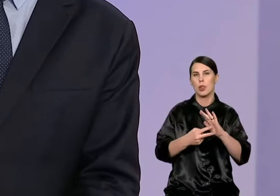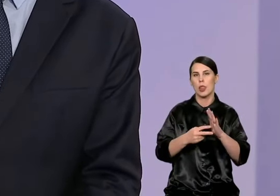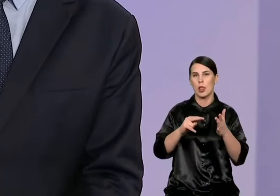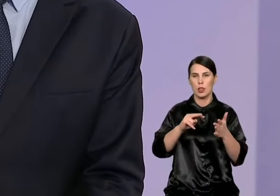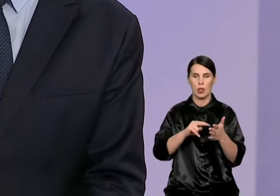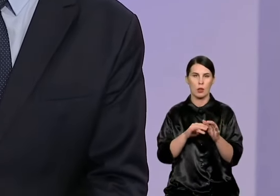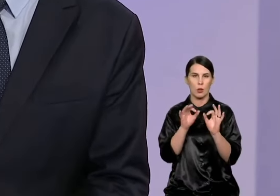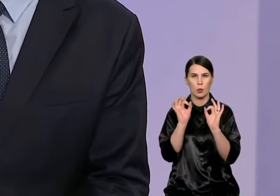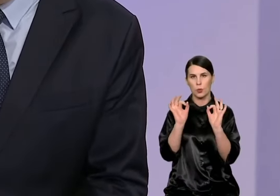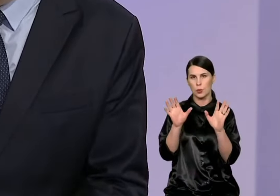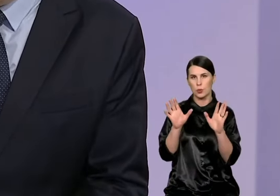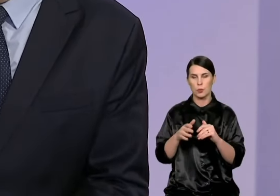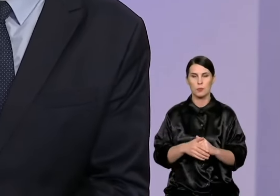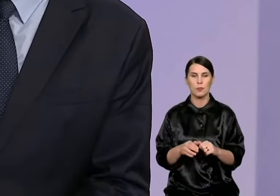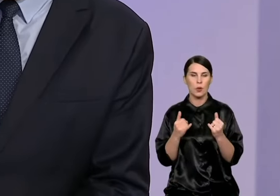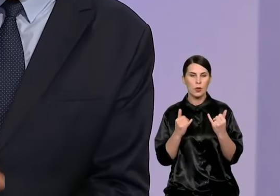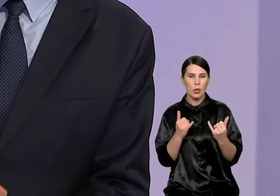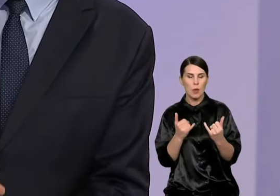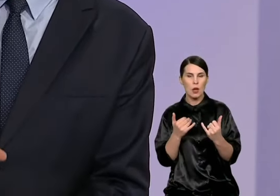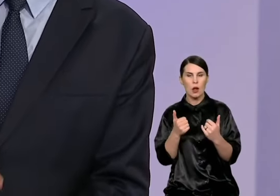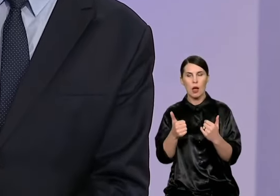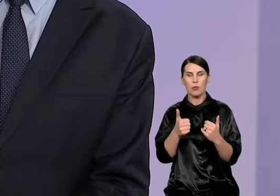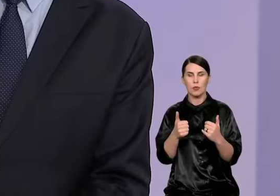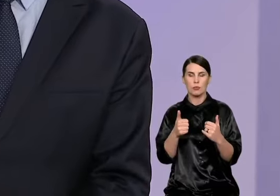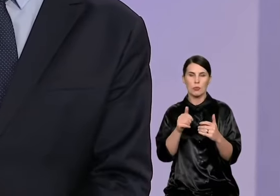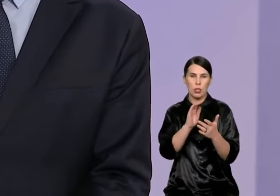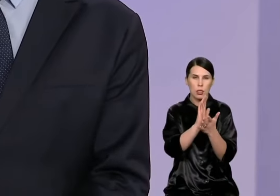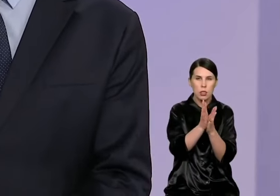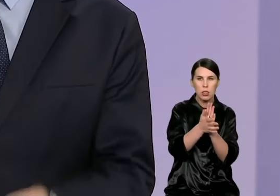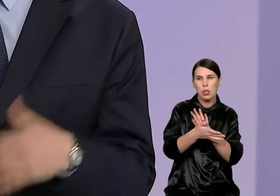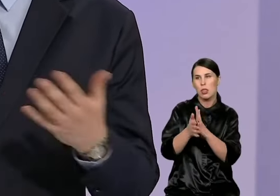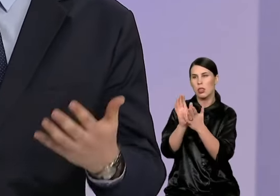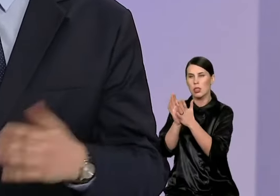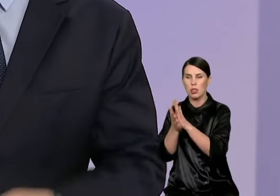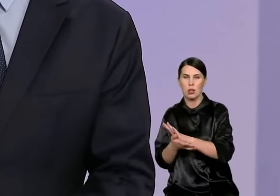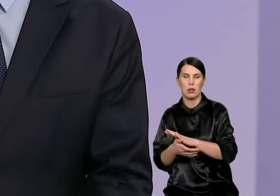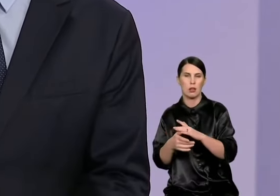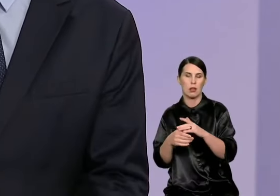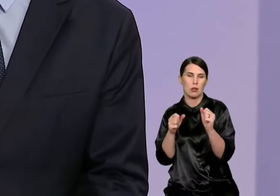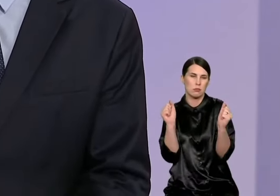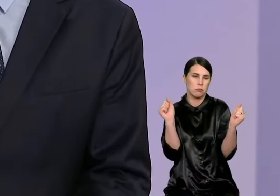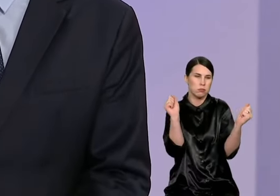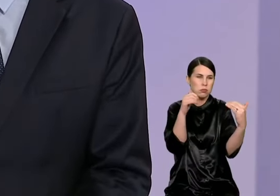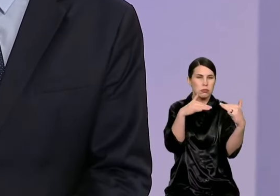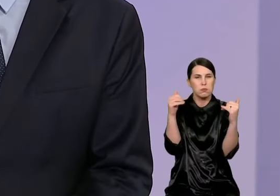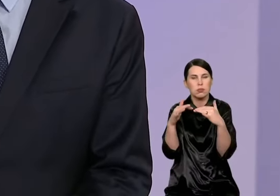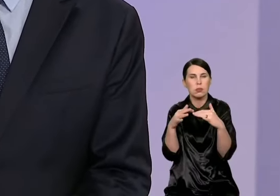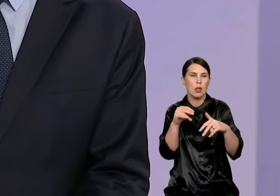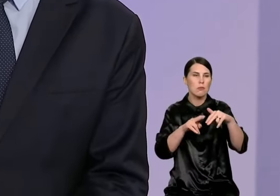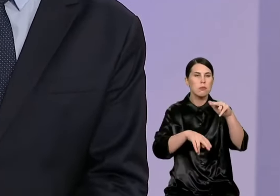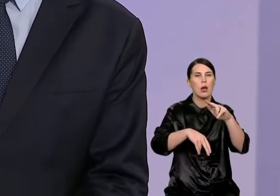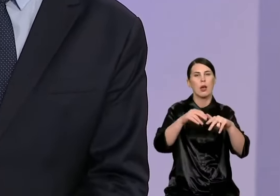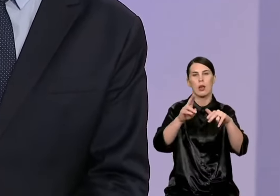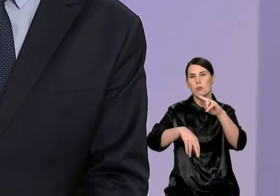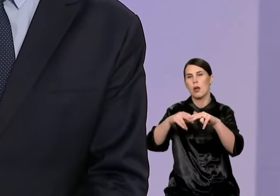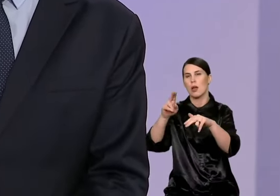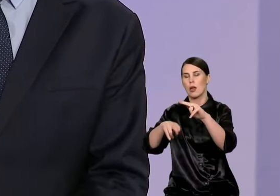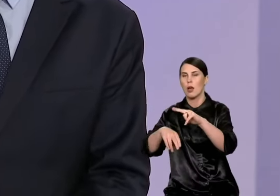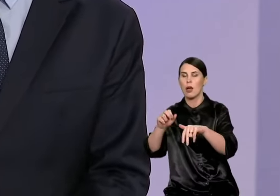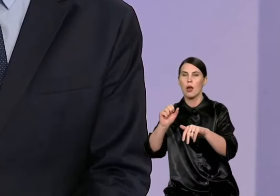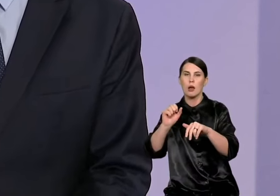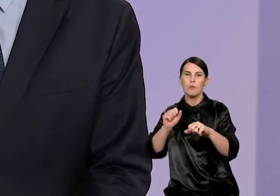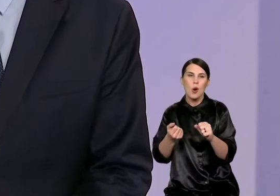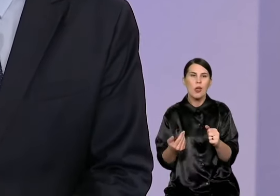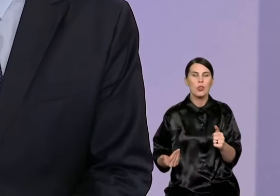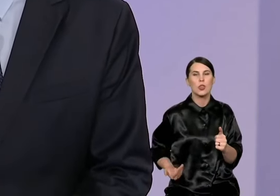tai mes būtume labiau ne už tankinimą, yra vietų, kur logiškai reikia užpildyti erdves ir gali būti nauji gyventojai ir